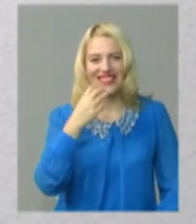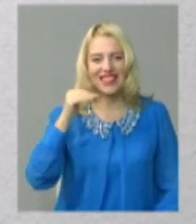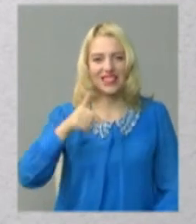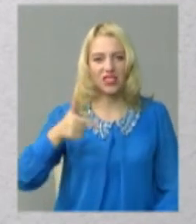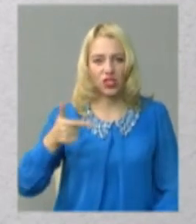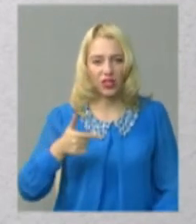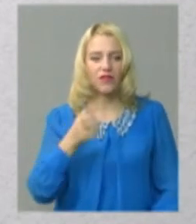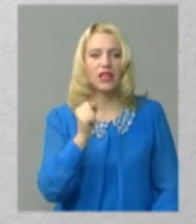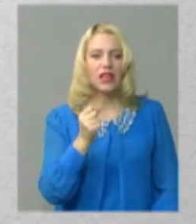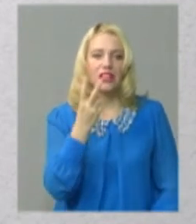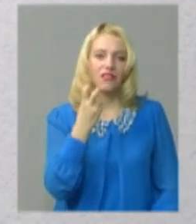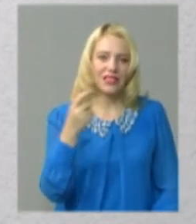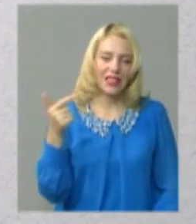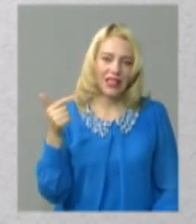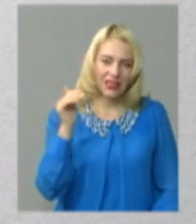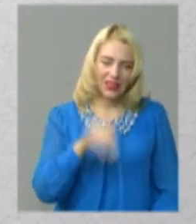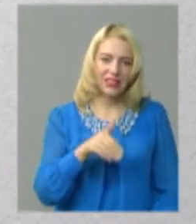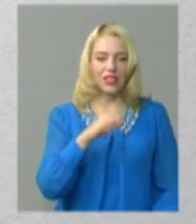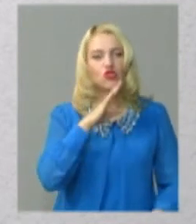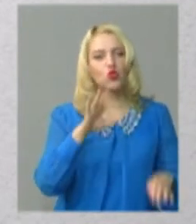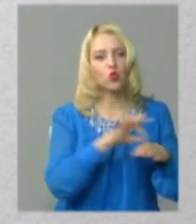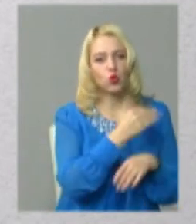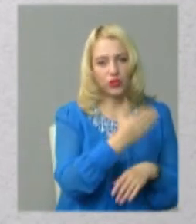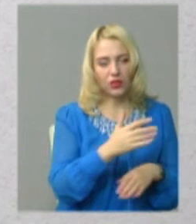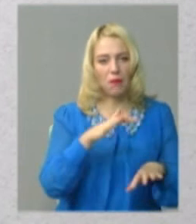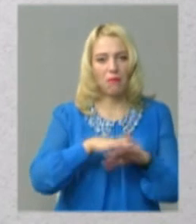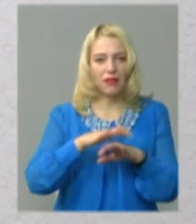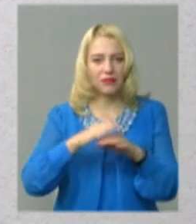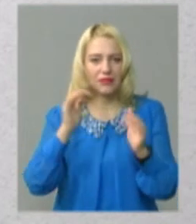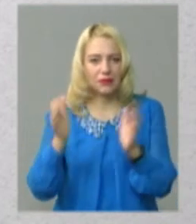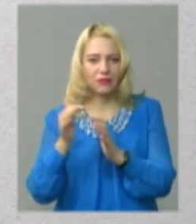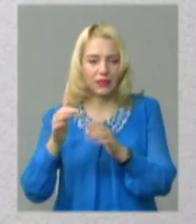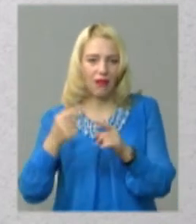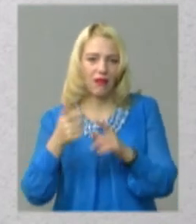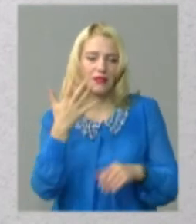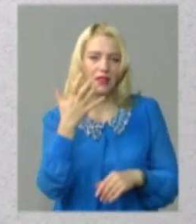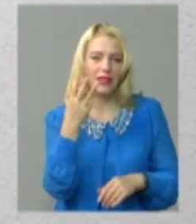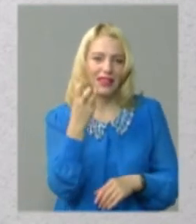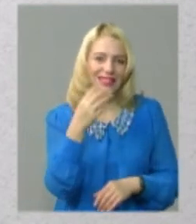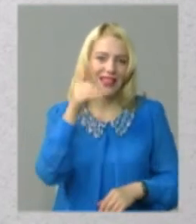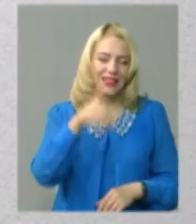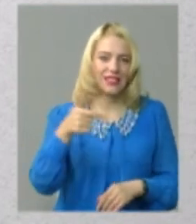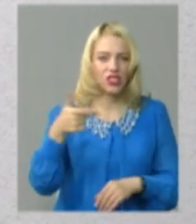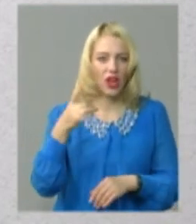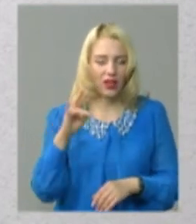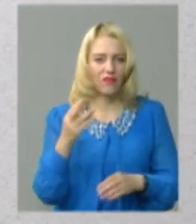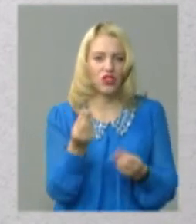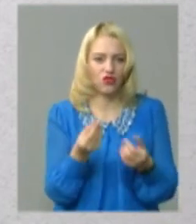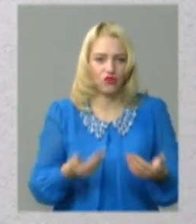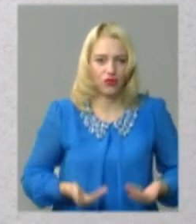близько 200 тисяч у дружини. На банківських рахунках подружжя зберігає близько 300 тисяч гривень і готівкою